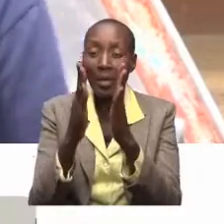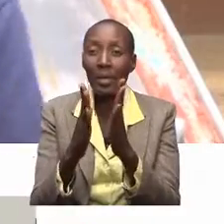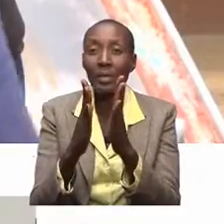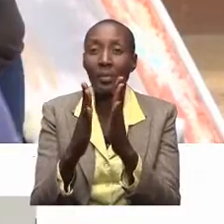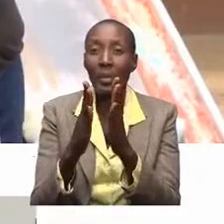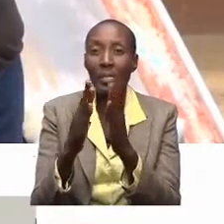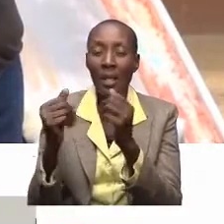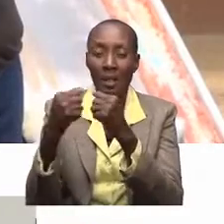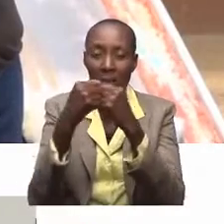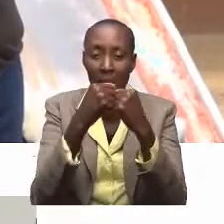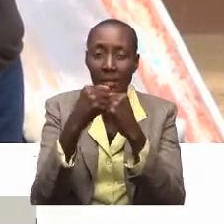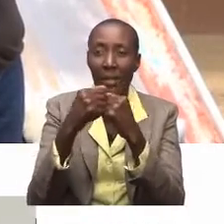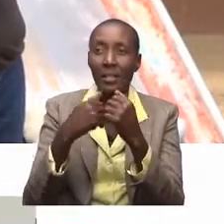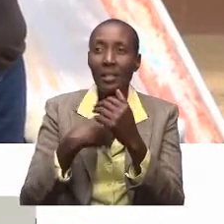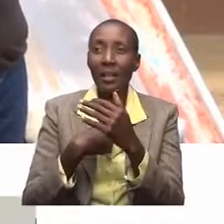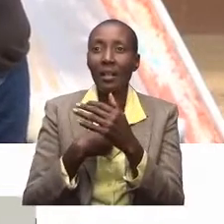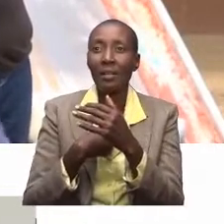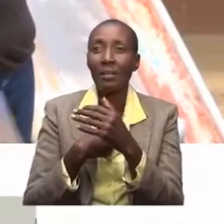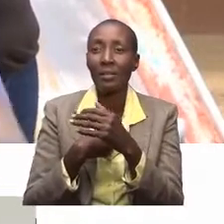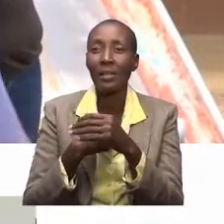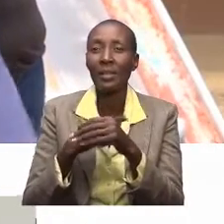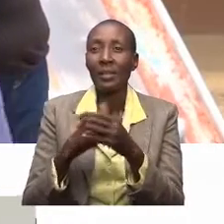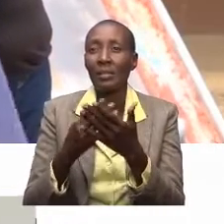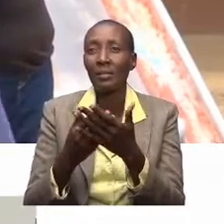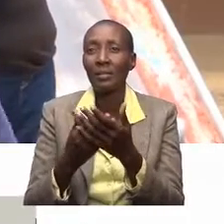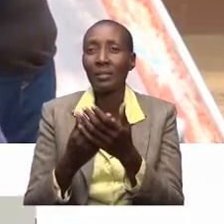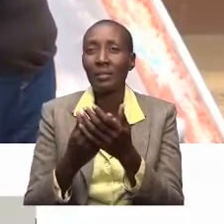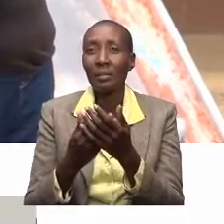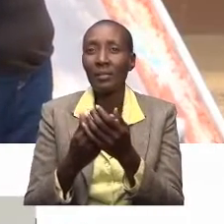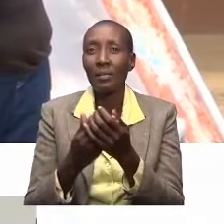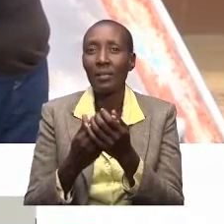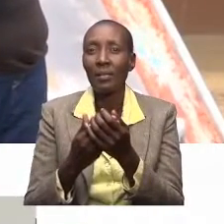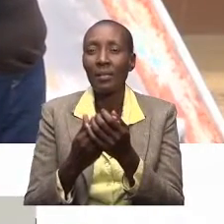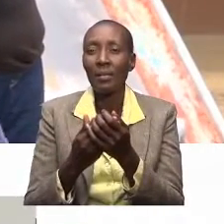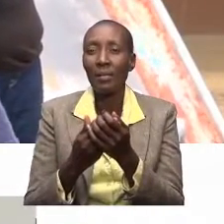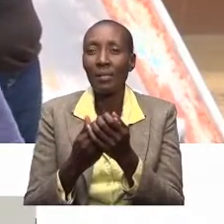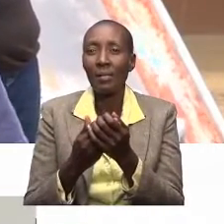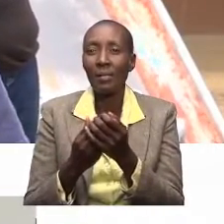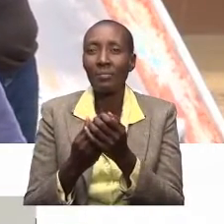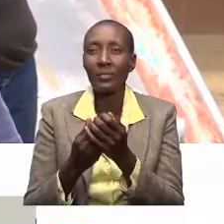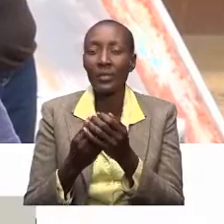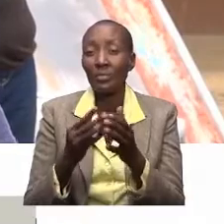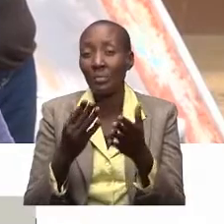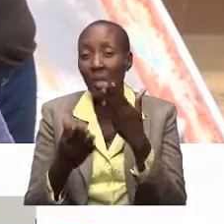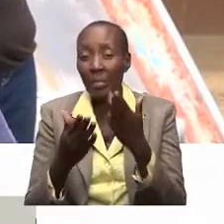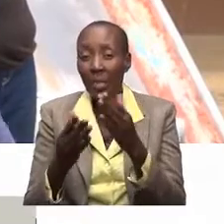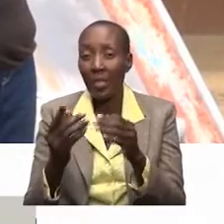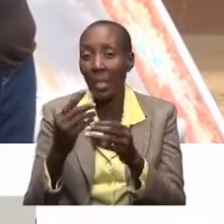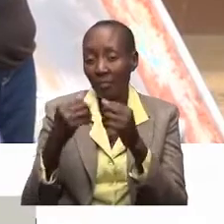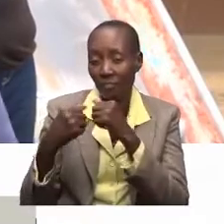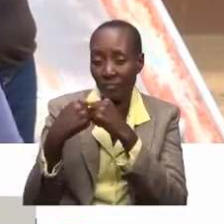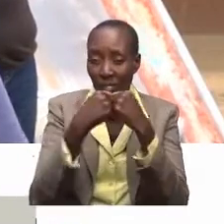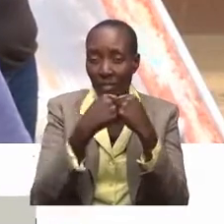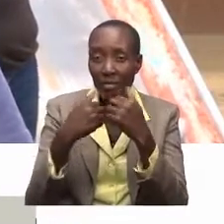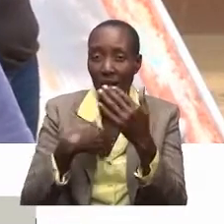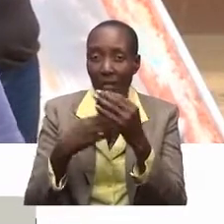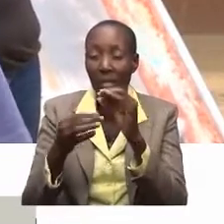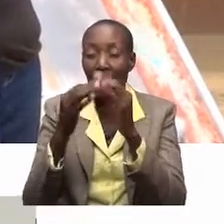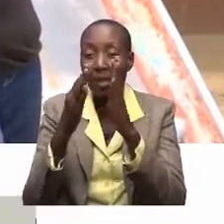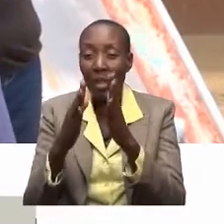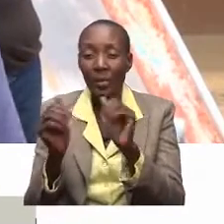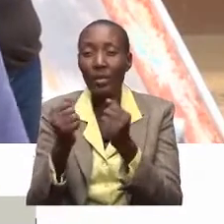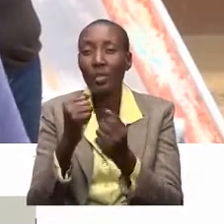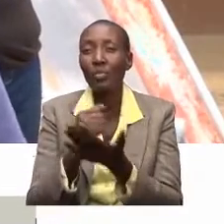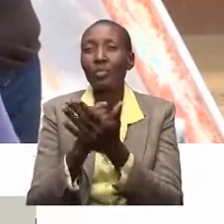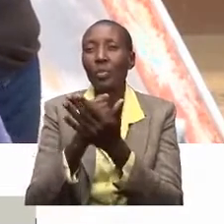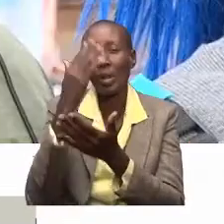mostly have when I want to do any service in government or church or whatever. So the only difficult is that many interpreters cannot help us